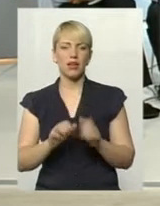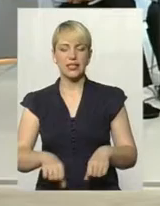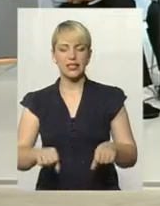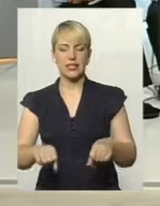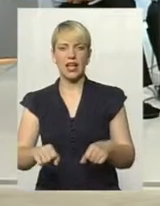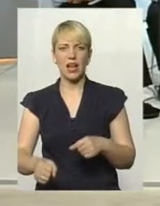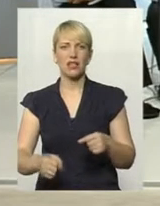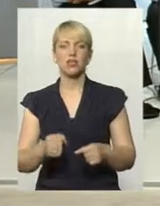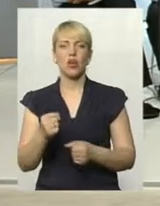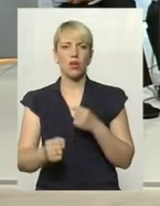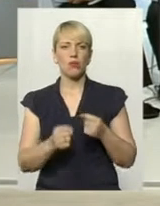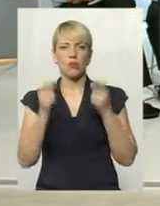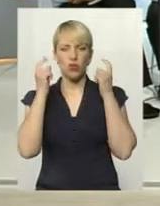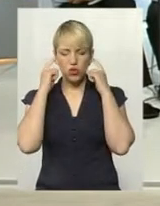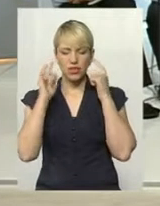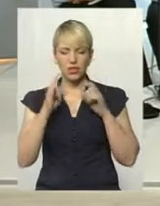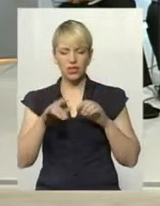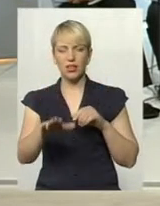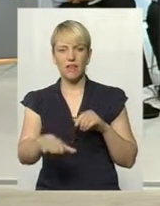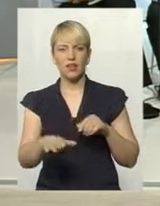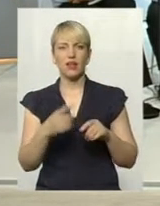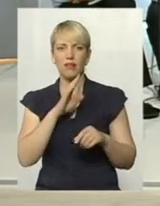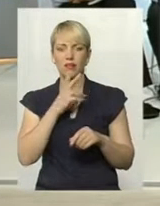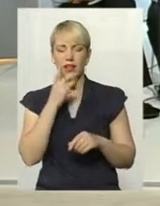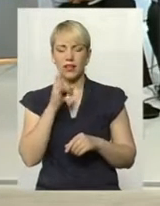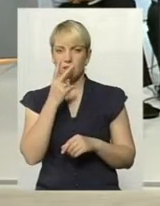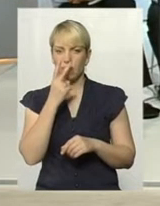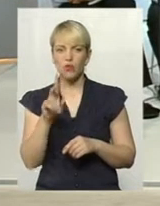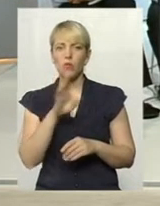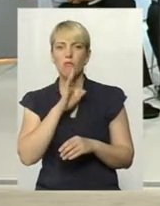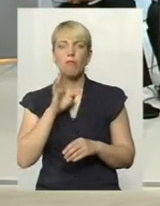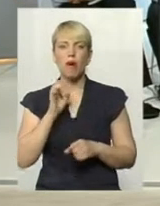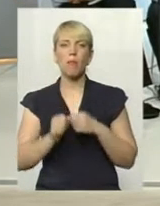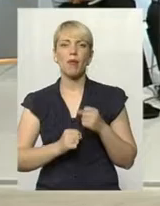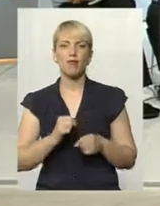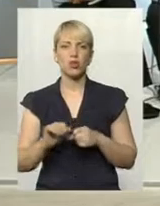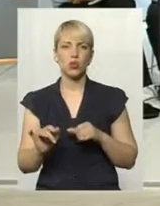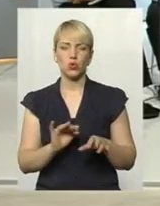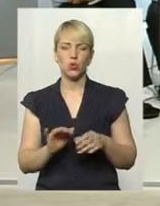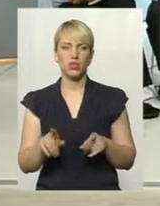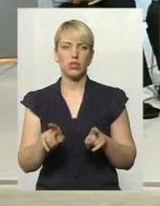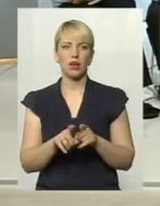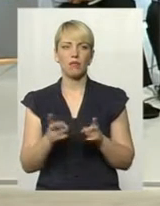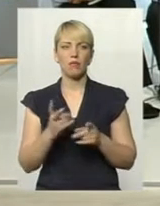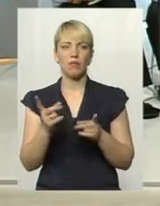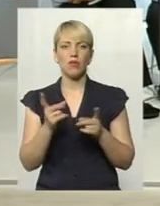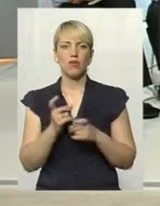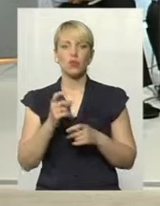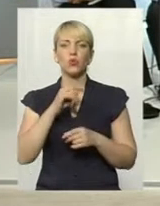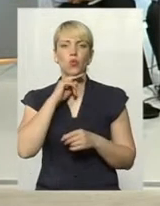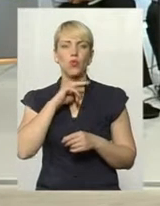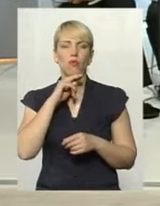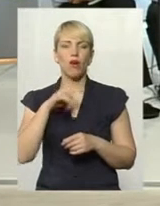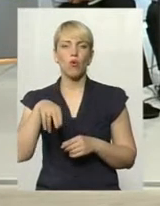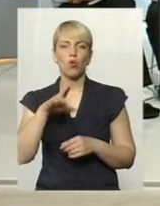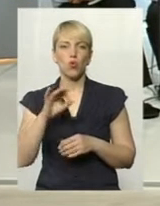вона біжить, рухається, та дитинка лежить в калясі і вже бачить, що мама біжить. От таким чином ми якось повинні привернути увагу до рухової активності